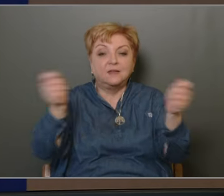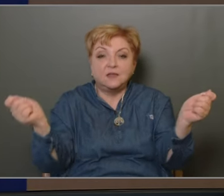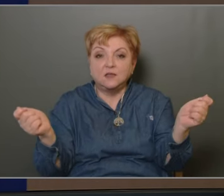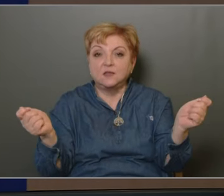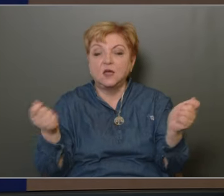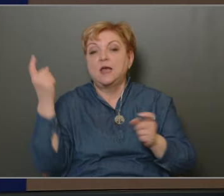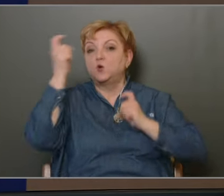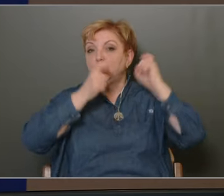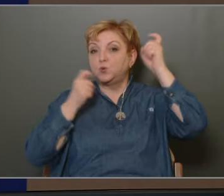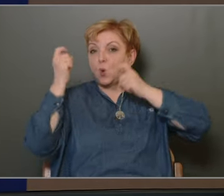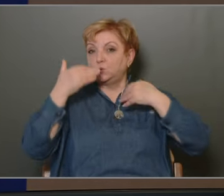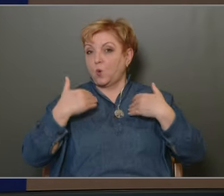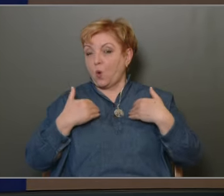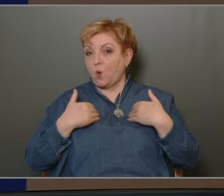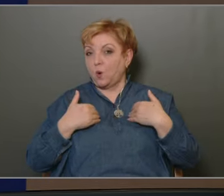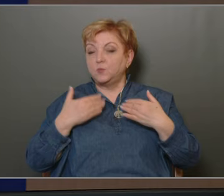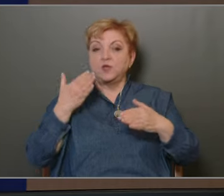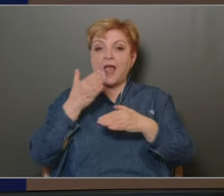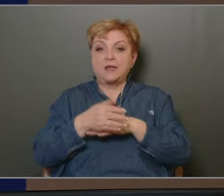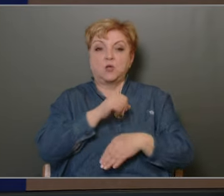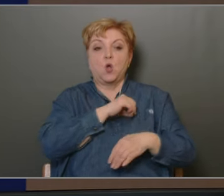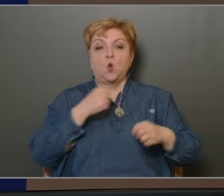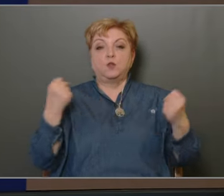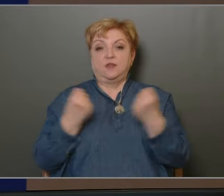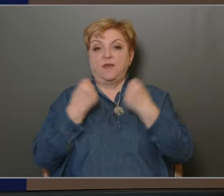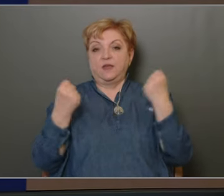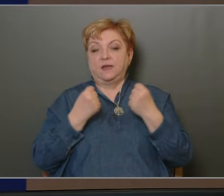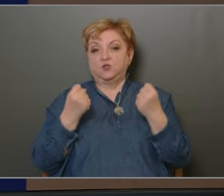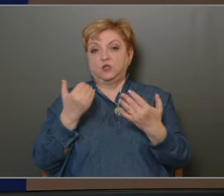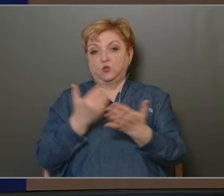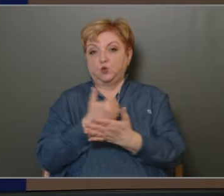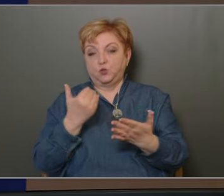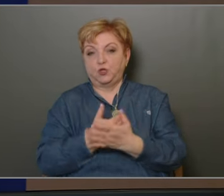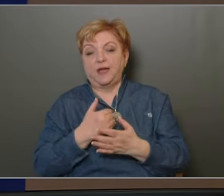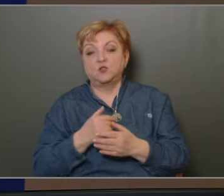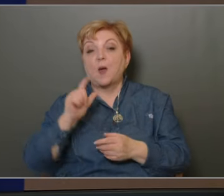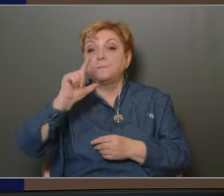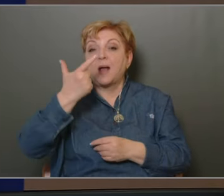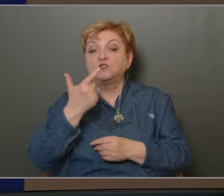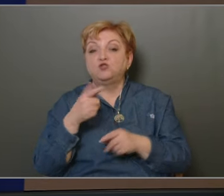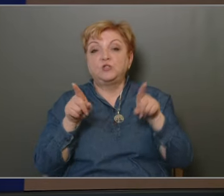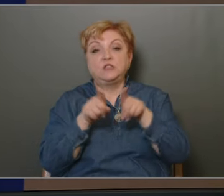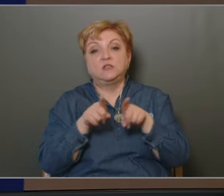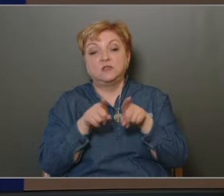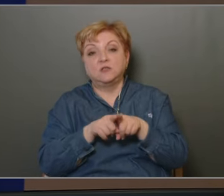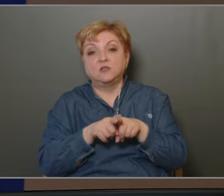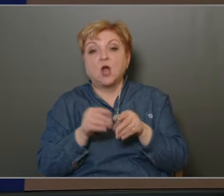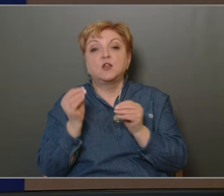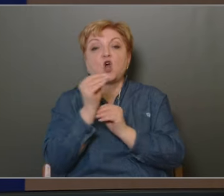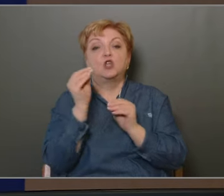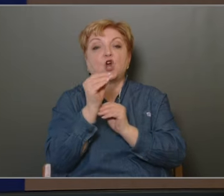így, de én úgy gondolom, hogy ehhez azért öntevékenység is szükségeltetik. A második ilyen dolog a